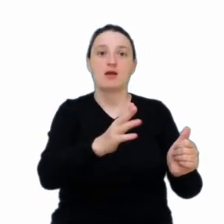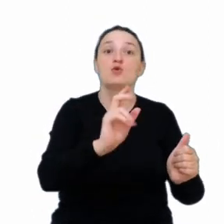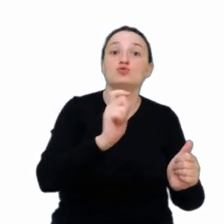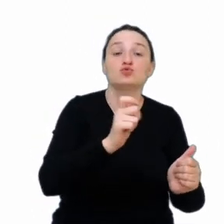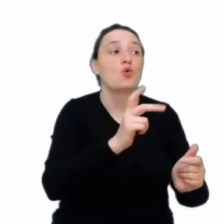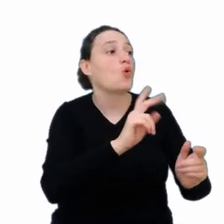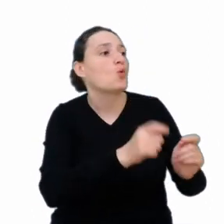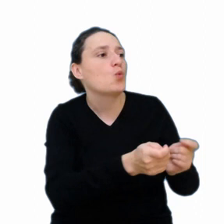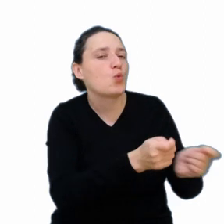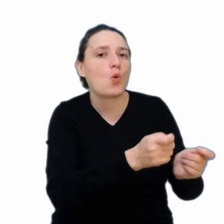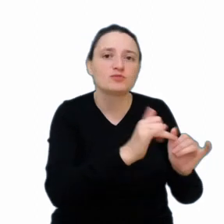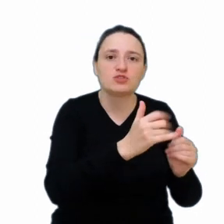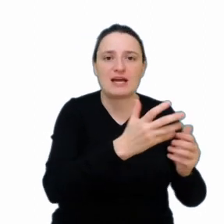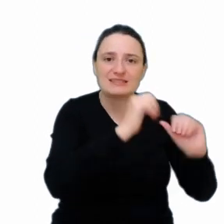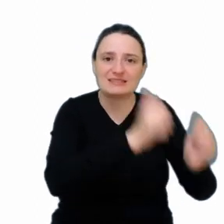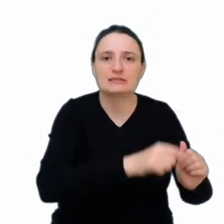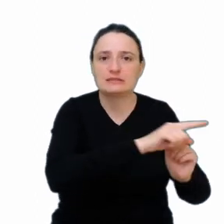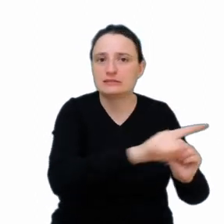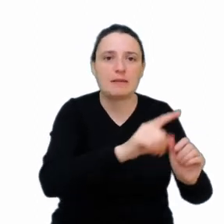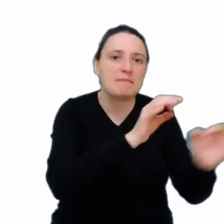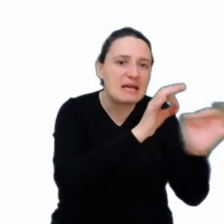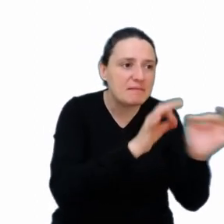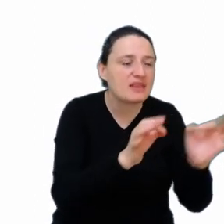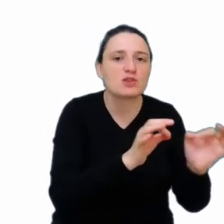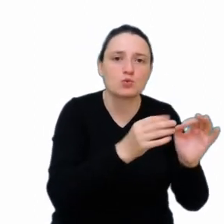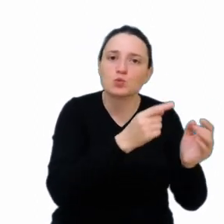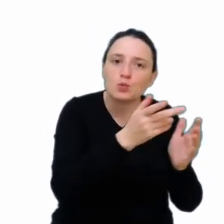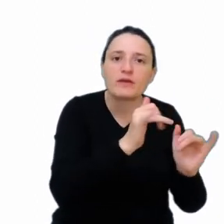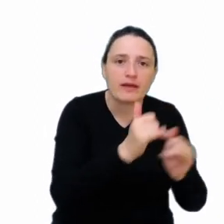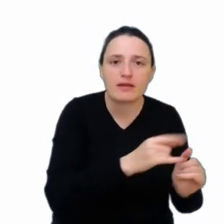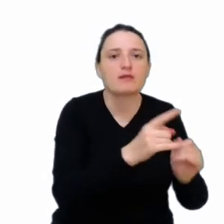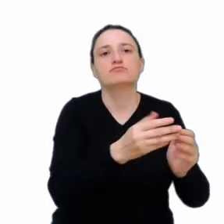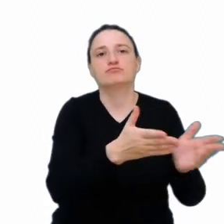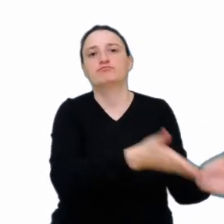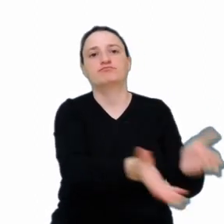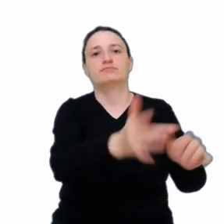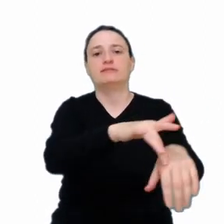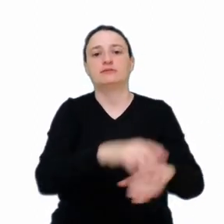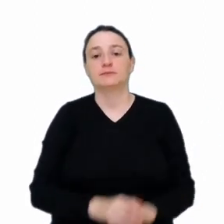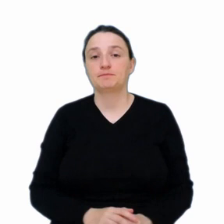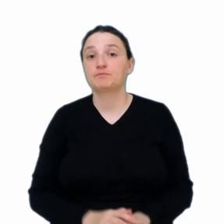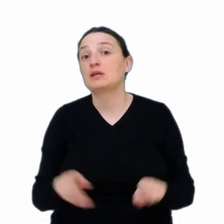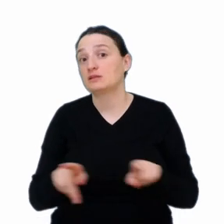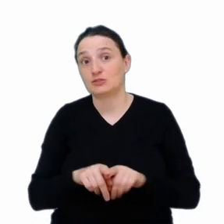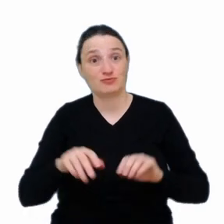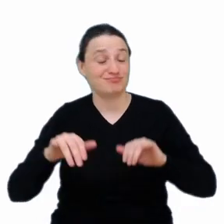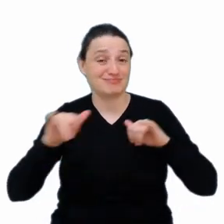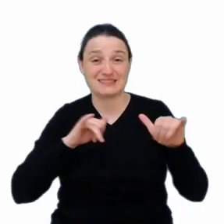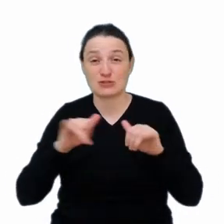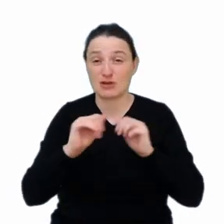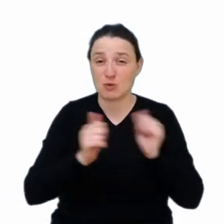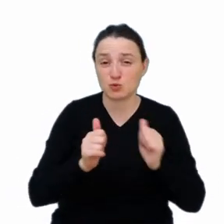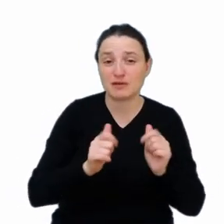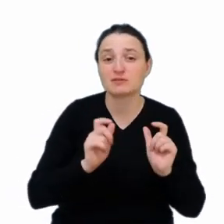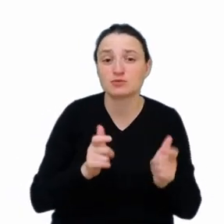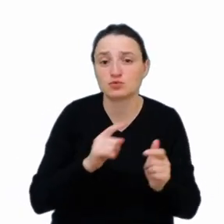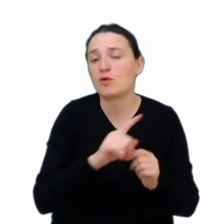uruchomić, zna jego stan, zna jego wszystkie parametry, może spokojnie to zrobić. Świetnym przykładem zarządzania, znaczy automatyki jest zarządzanie